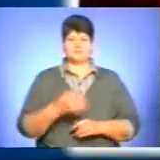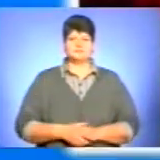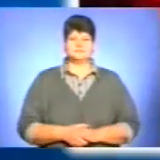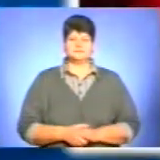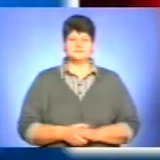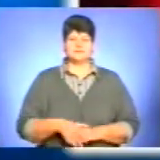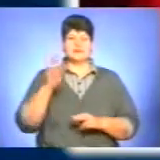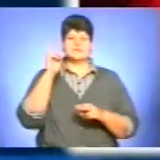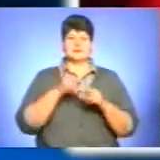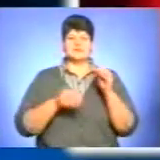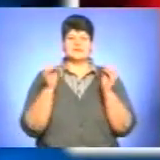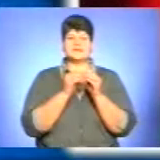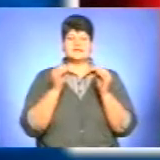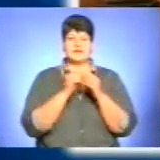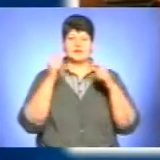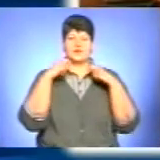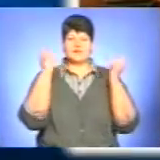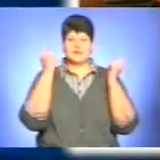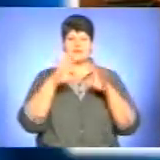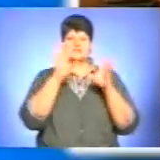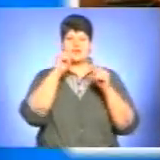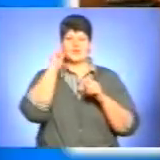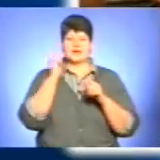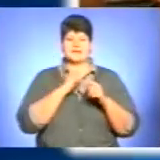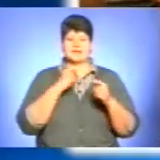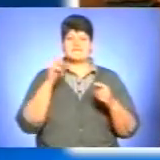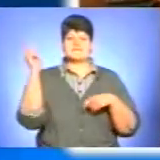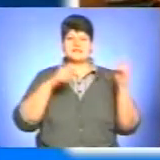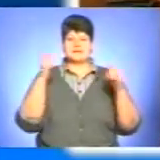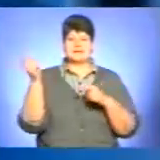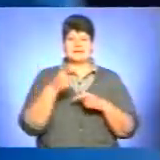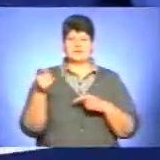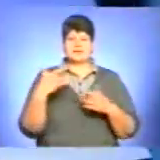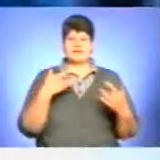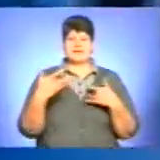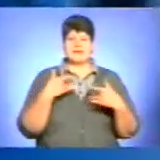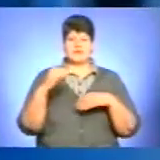Закінчився 10-й ювілейний всеукраїнський фестиваль «Тернопільські театральні вечори. Дебют».